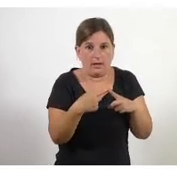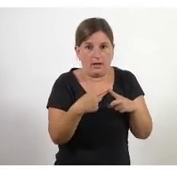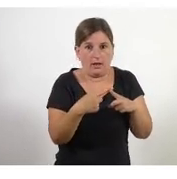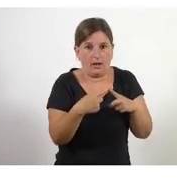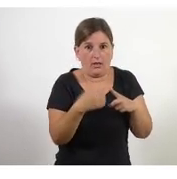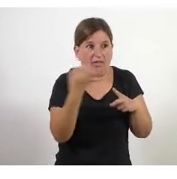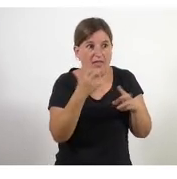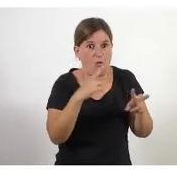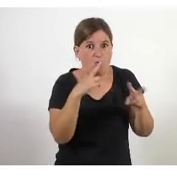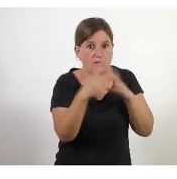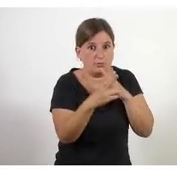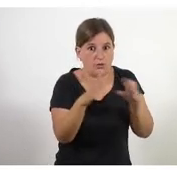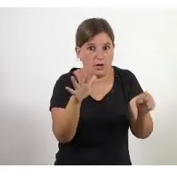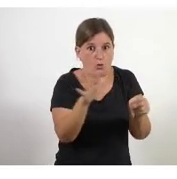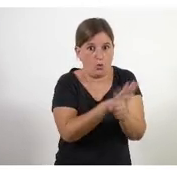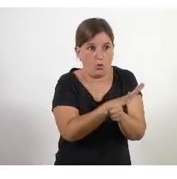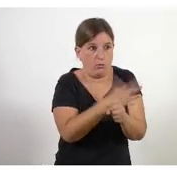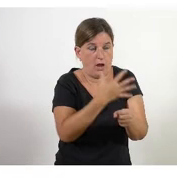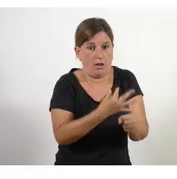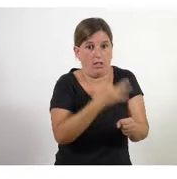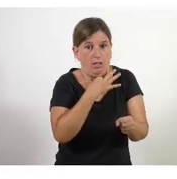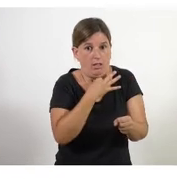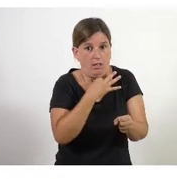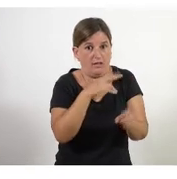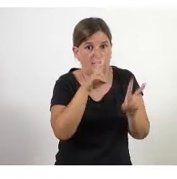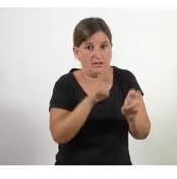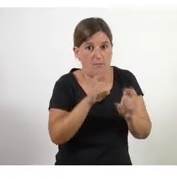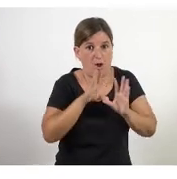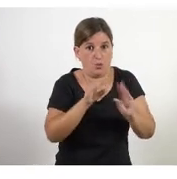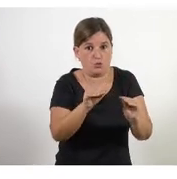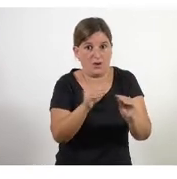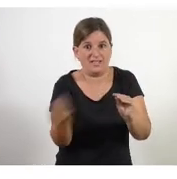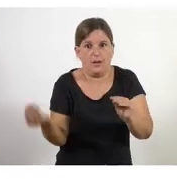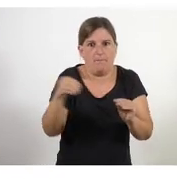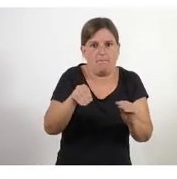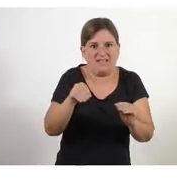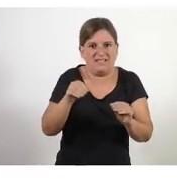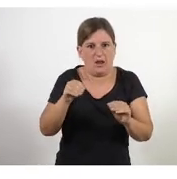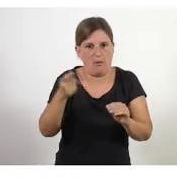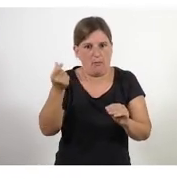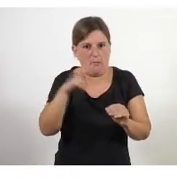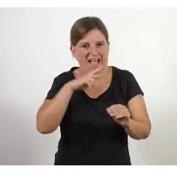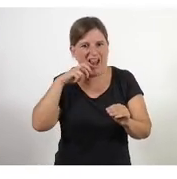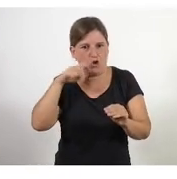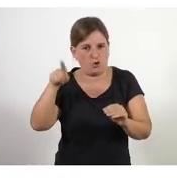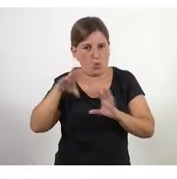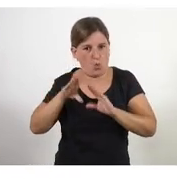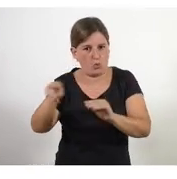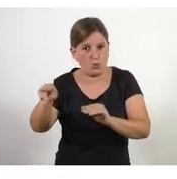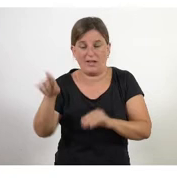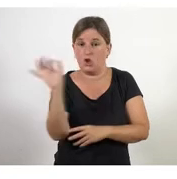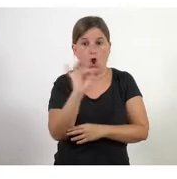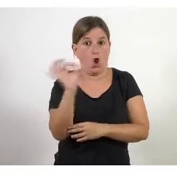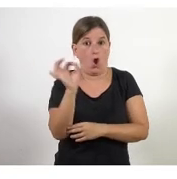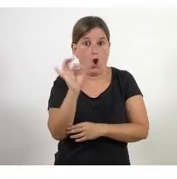resposta a alguna cosa que hem descobert respecte als usuaris i afegim valor als usuaris que és la nostra raó o